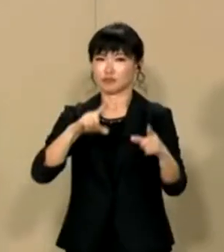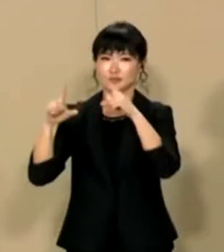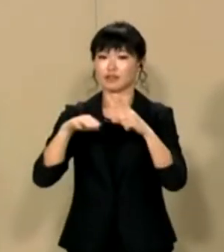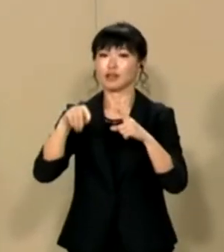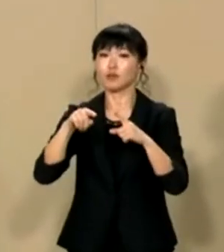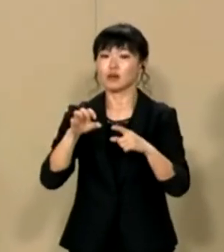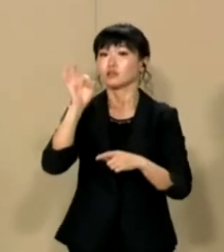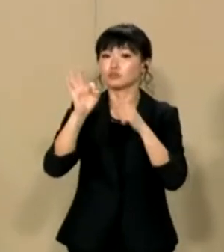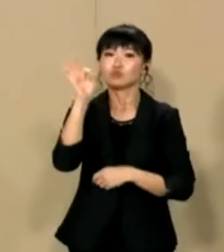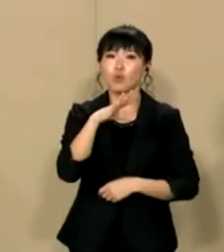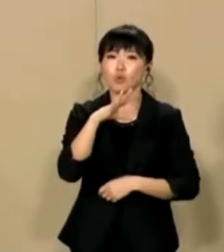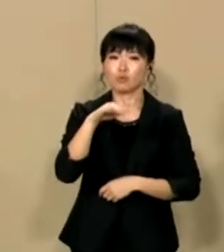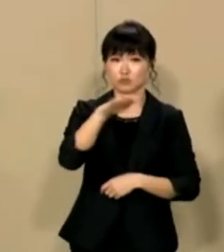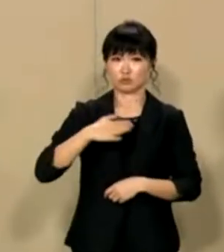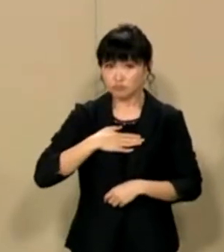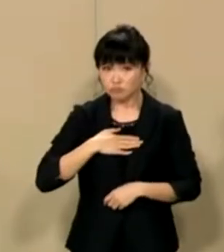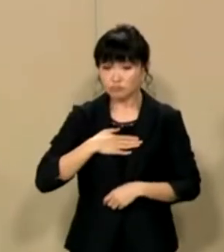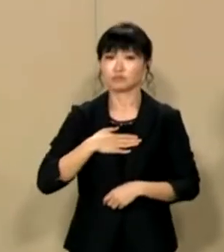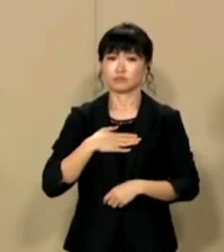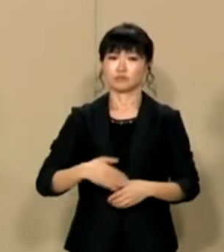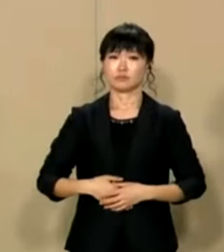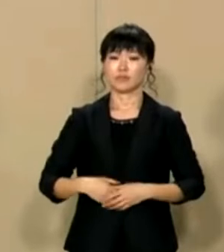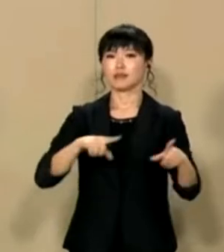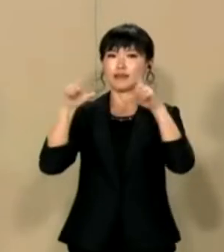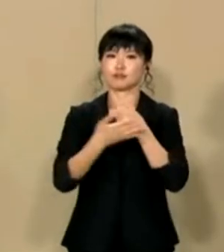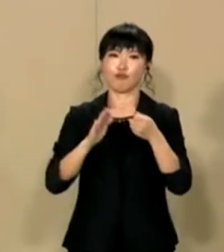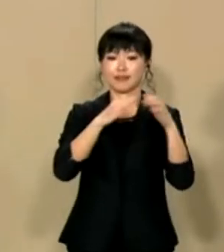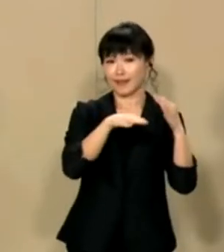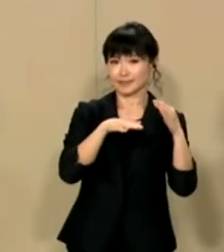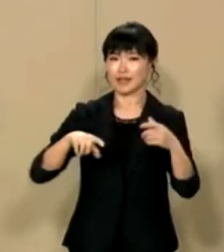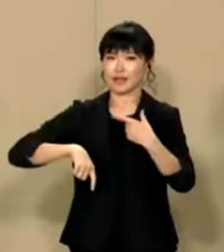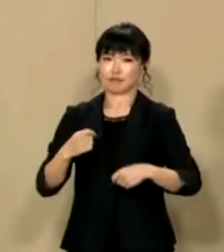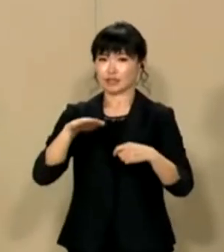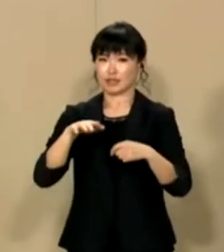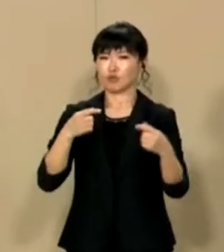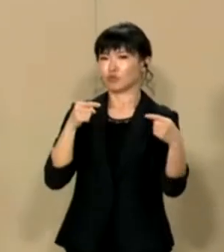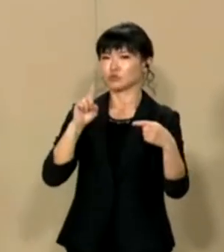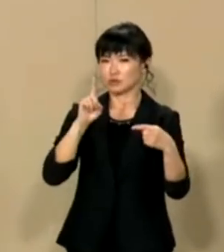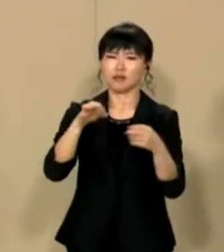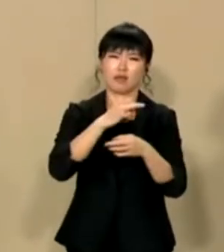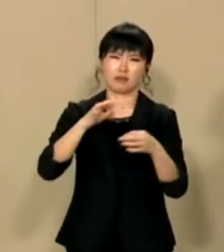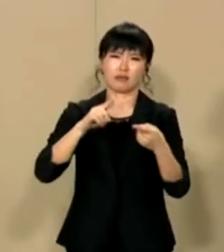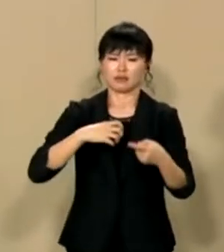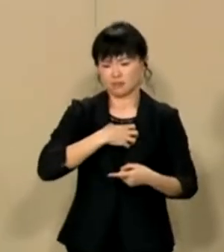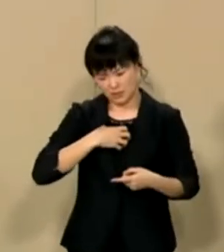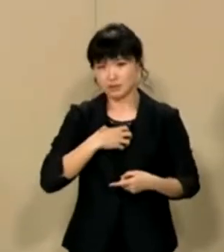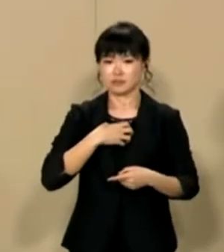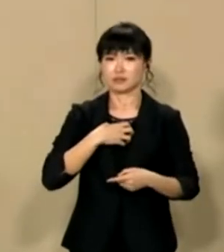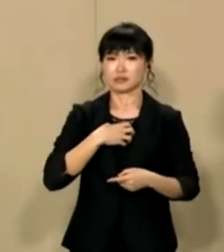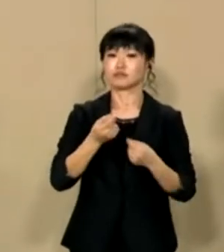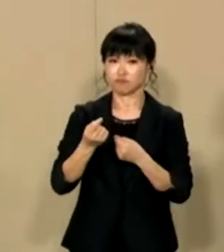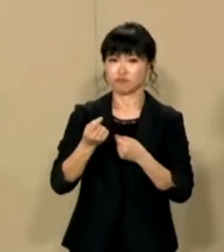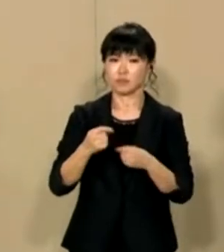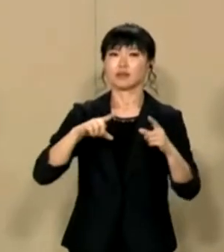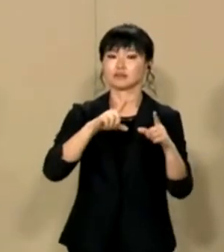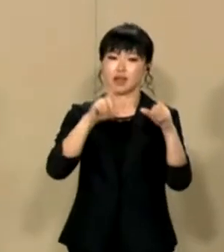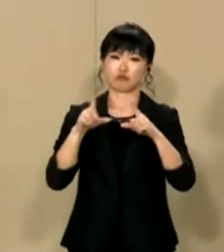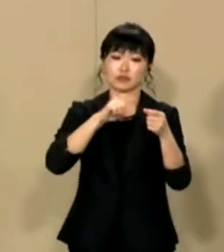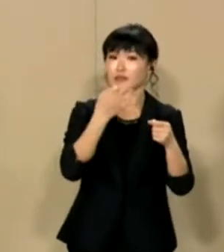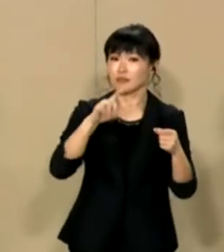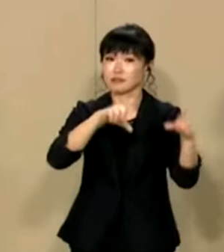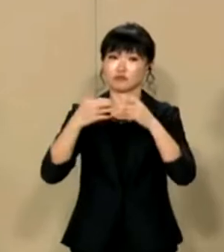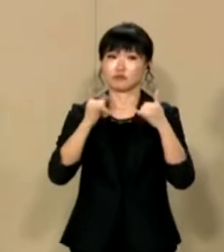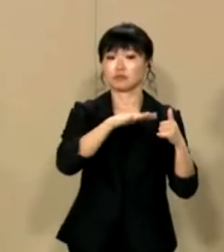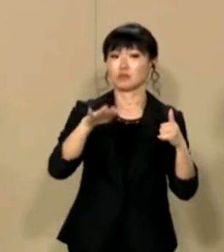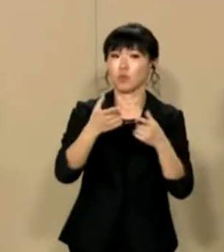帯は受信料は無料になっています皆さん知っていましたか生活保の世帯や学生の世帯の共通点は経済的に厳しいということですよねそうすると年金で